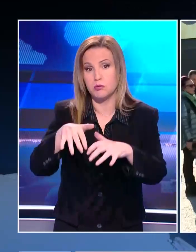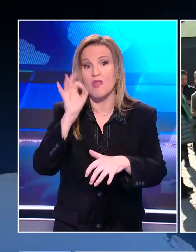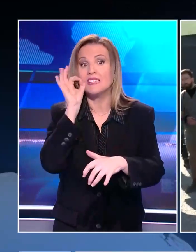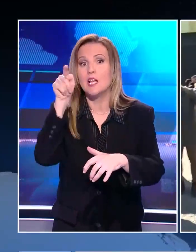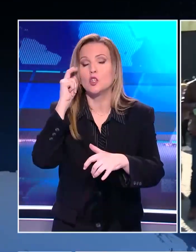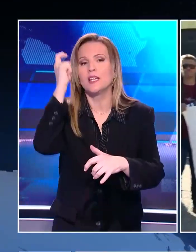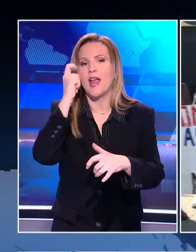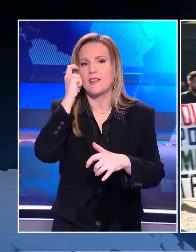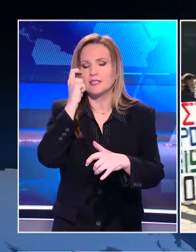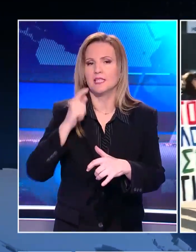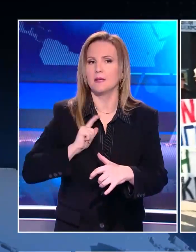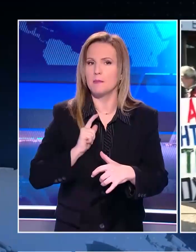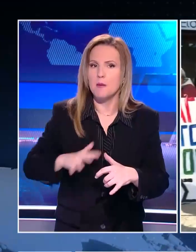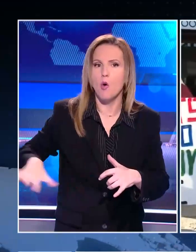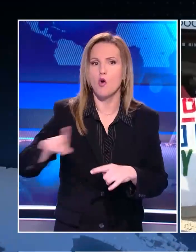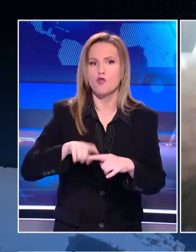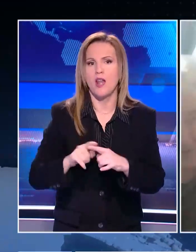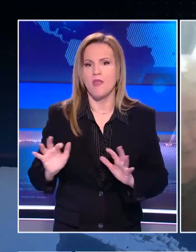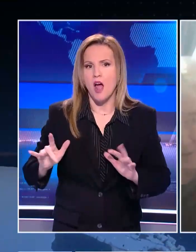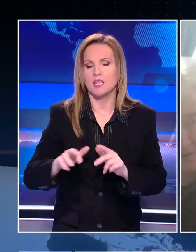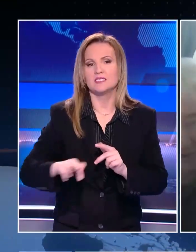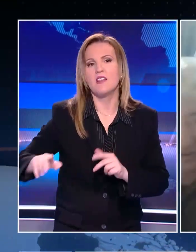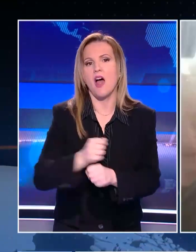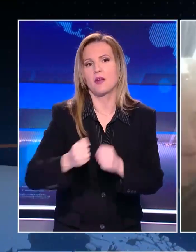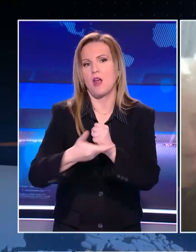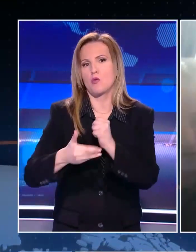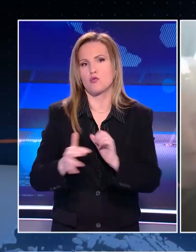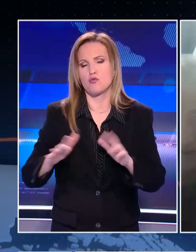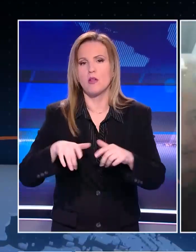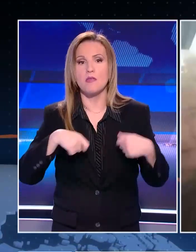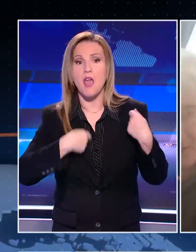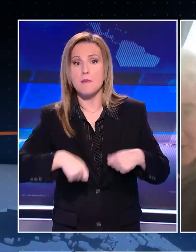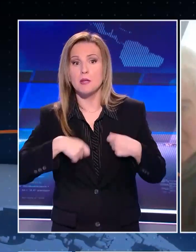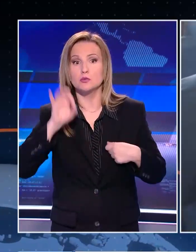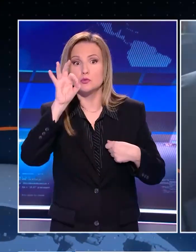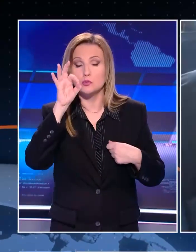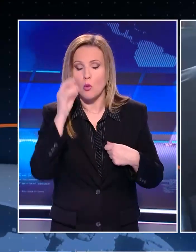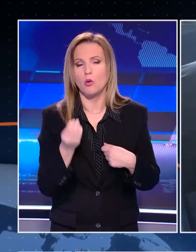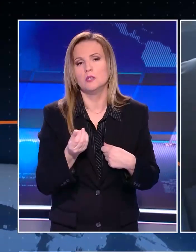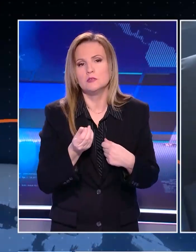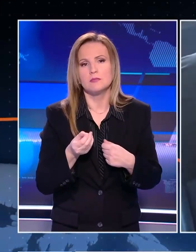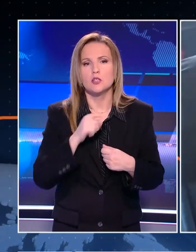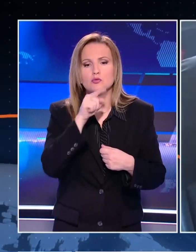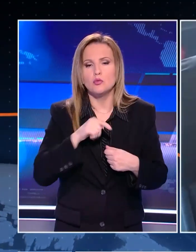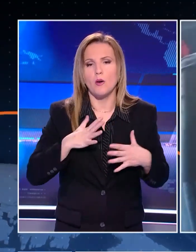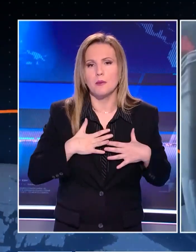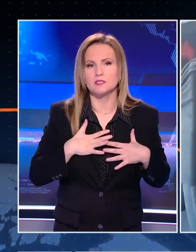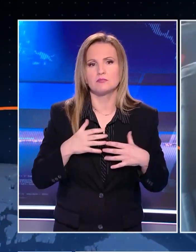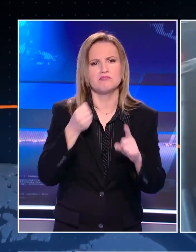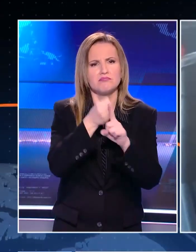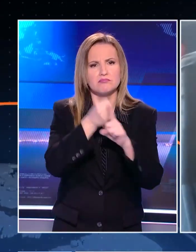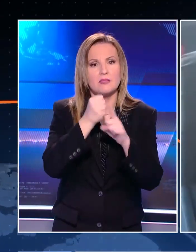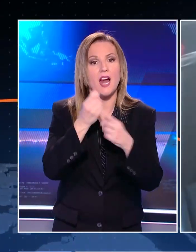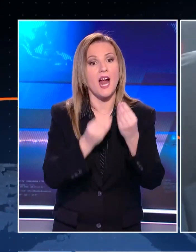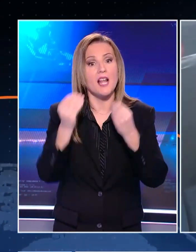Εκεί όπου τους περίμεναν συνάδελφοι τους από όλη την Ελλάδα. Δεν μαρτυρόμαστε για την εμπλημιώσή μας. Διεκδικούμε ένα καλύτερο